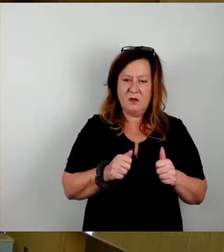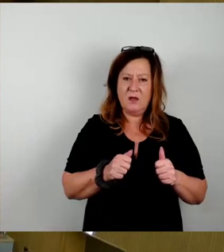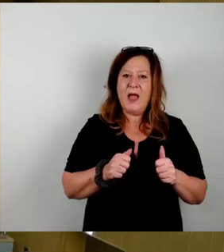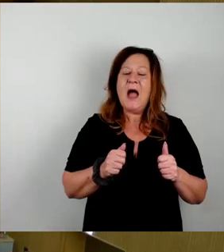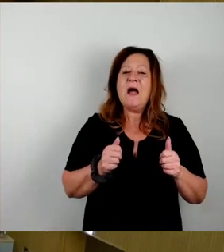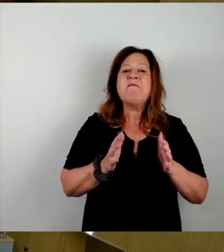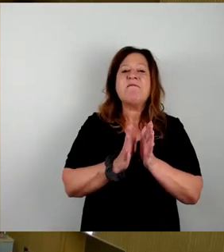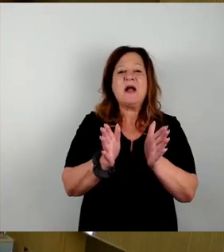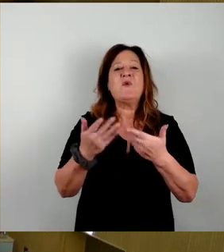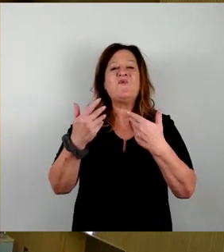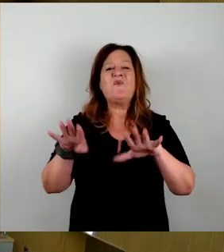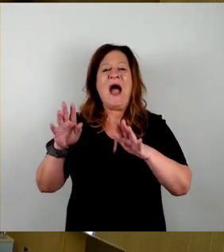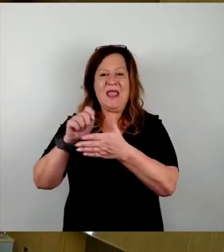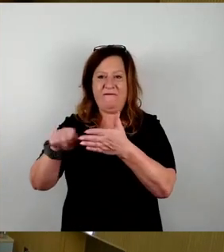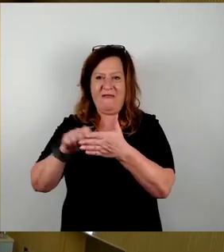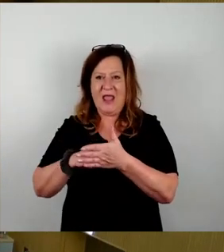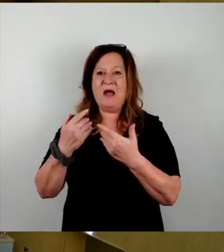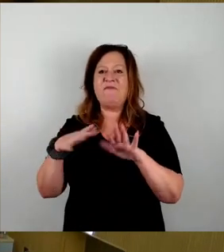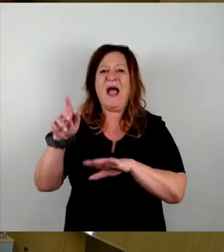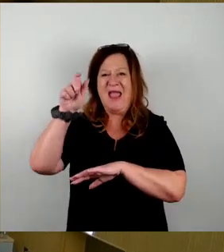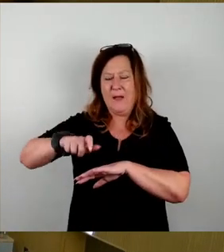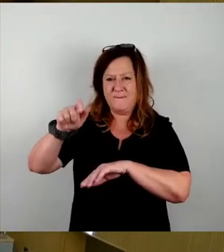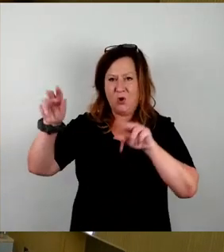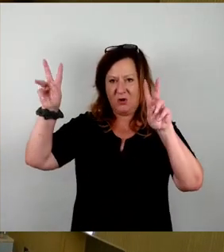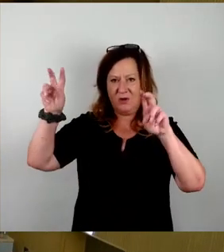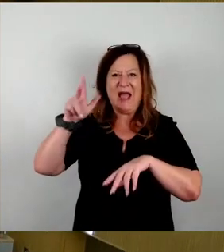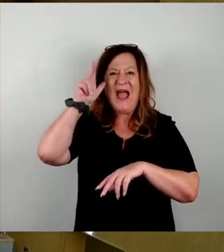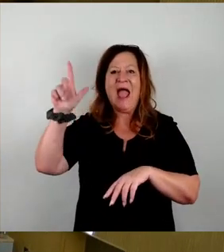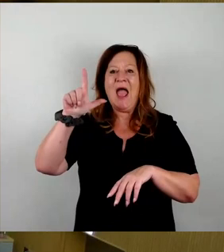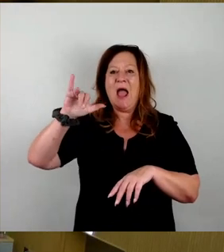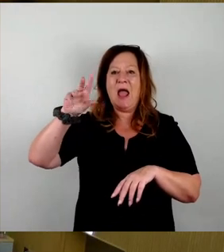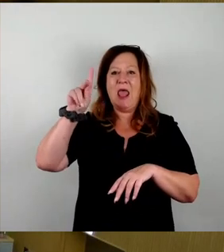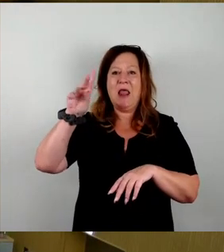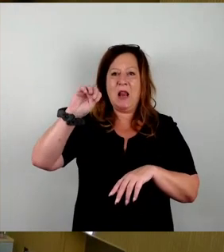Wähler, Freie Bürger eingebracht worden ist. Herr Lippmann, Sie haben das Wort.